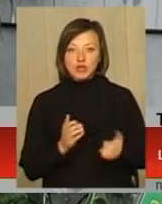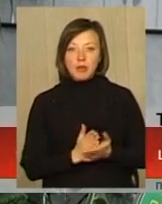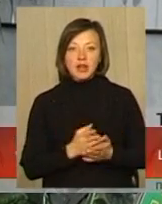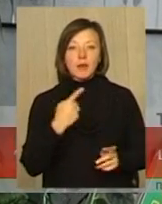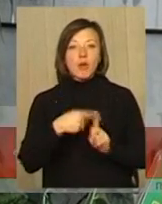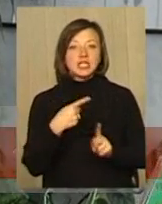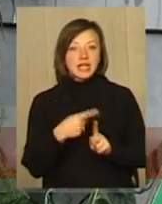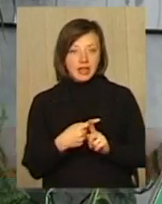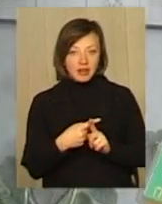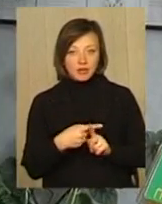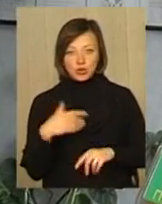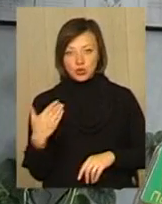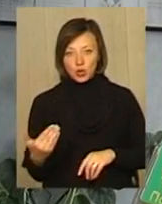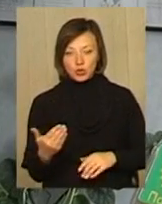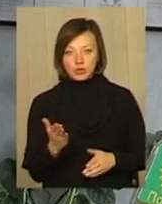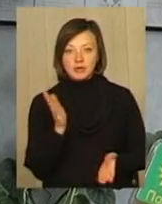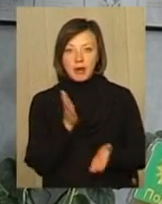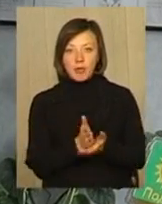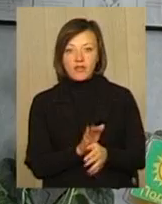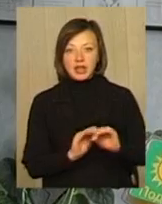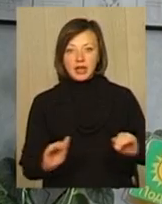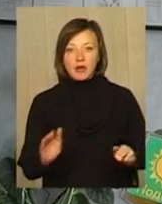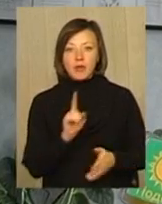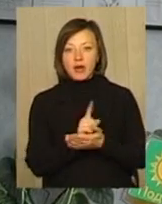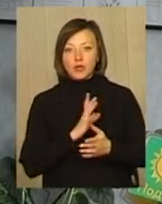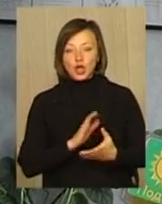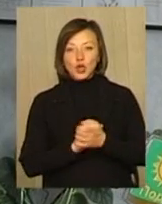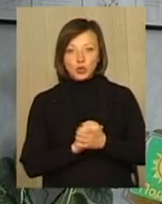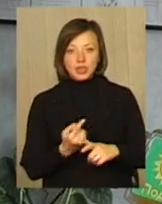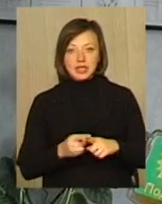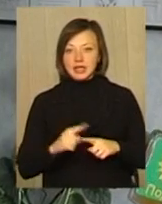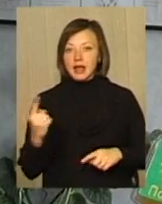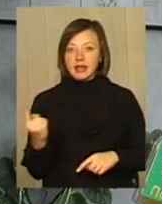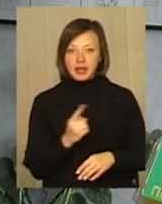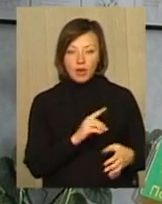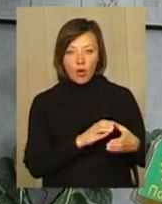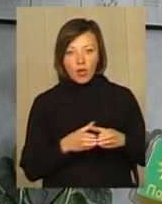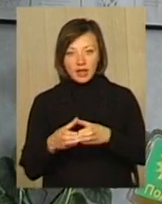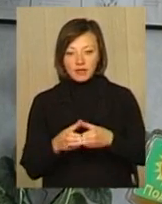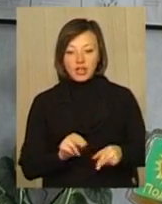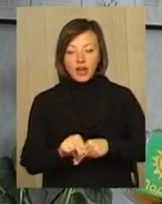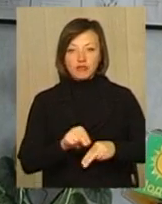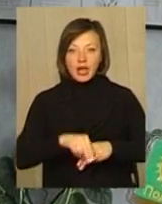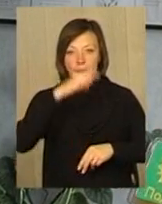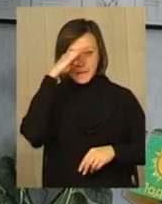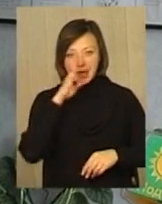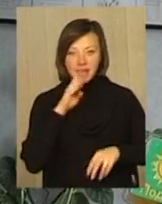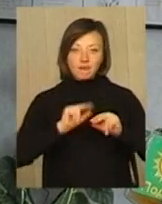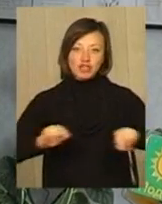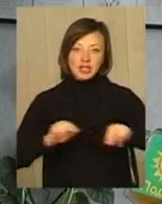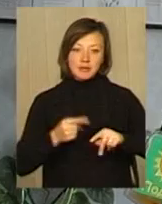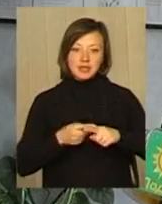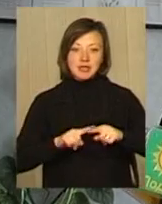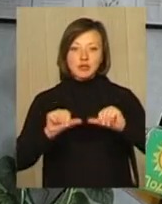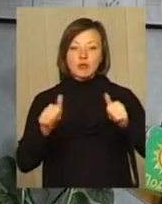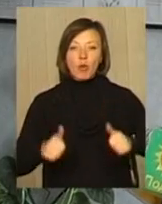позитивну сторону. Прямовуємо дітей, щоб вони мають бути дружними, це один-єдиний колектив і тому подібне. Навчаємо і батьків, і вчителів цим